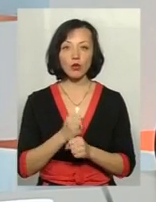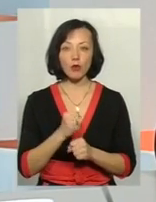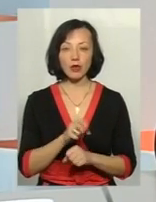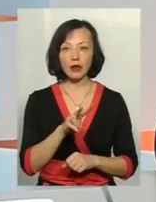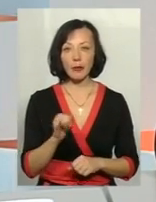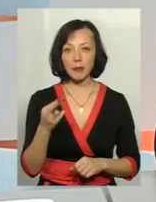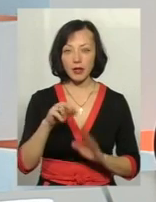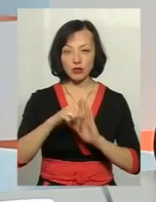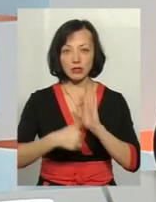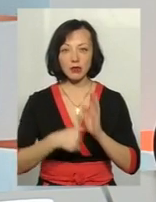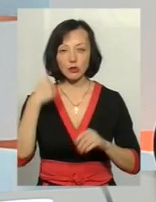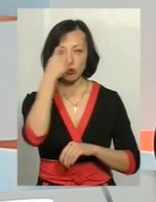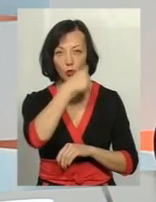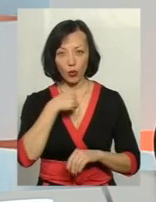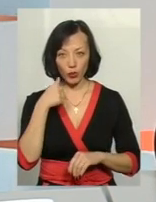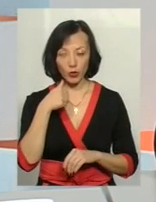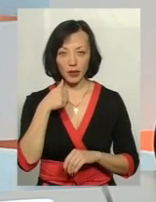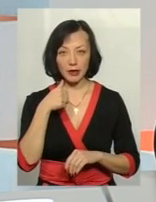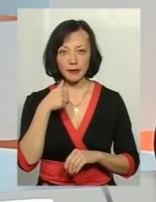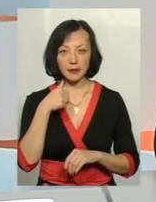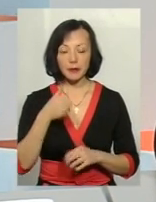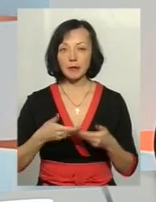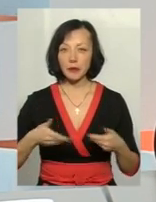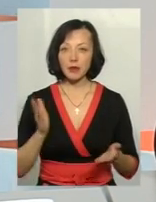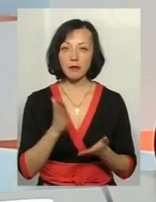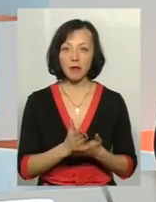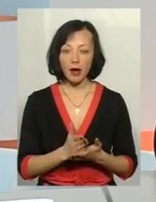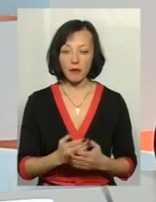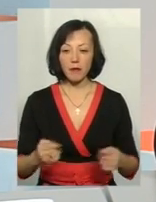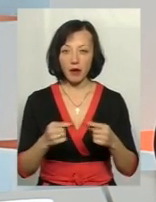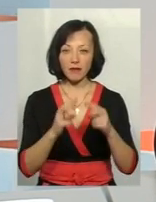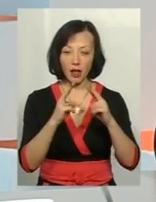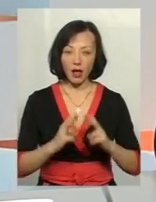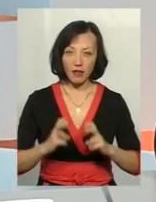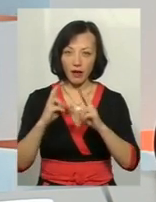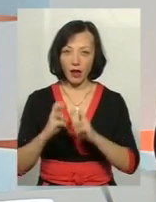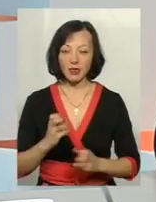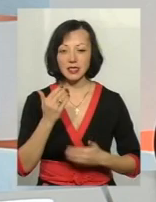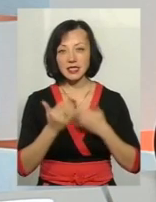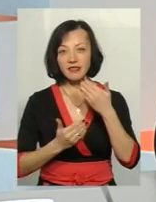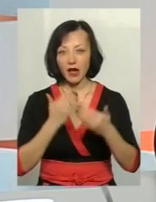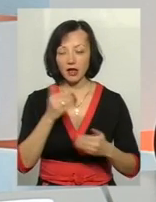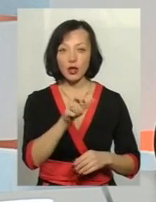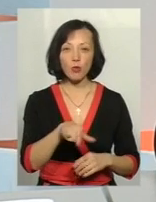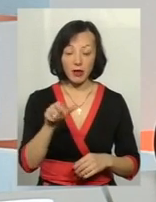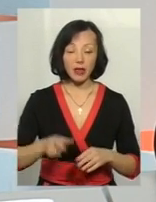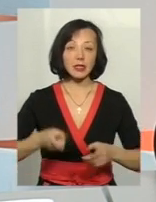2016 року, скажімо, ми вже маємо певний аналіз і звернень громадян, і дійсно